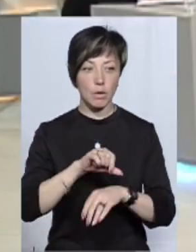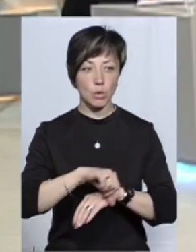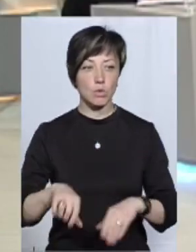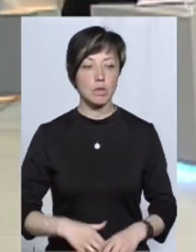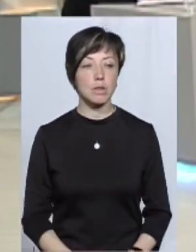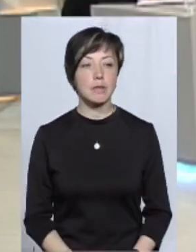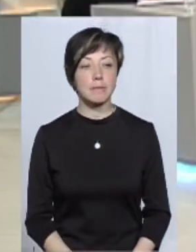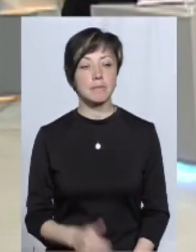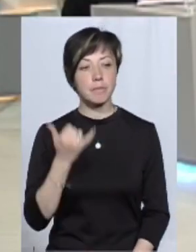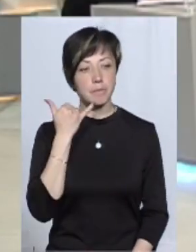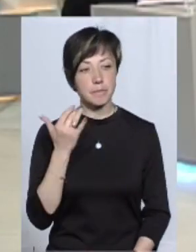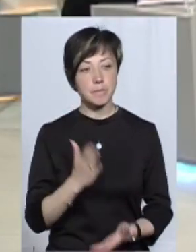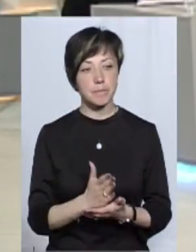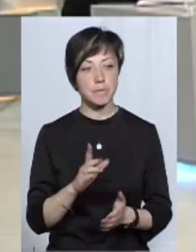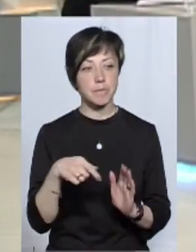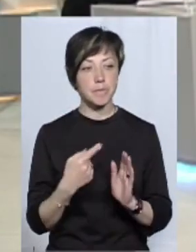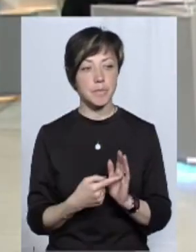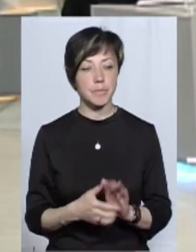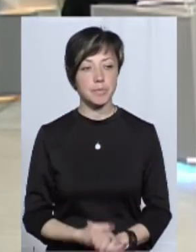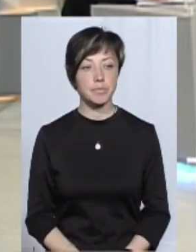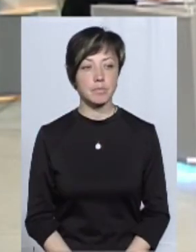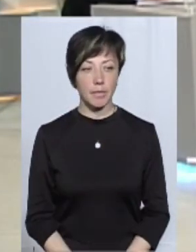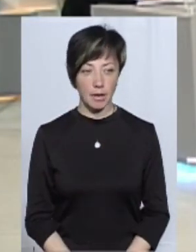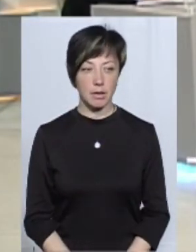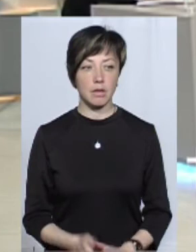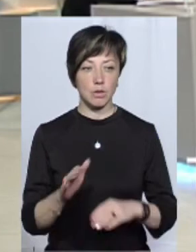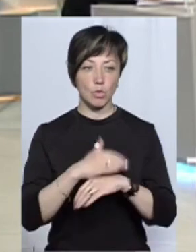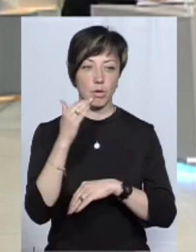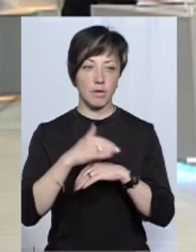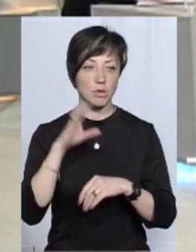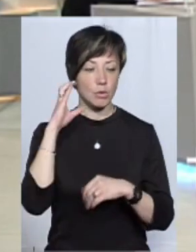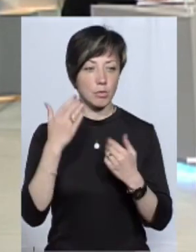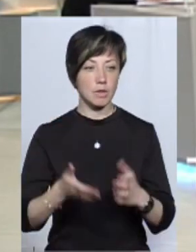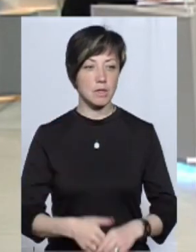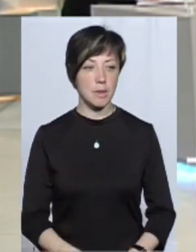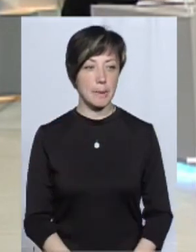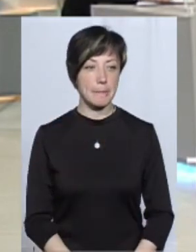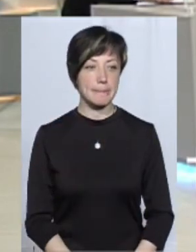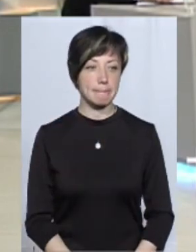Зрозуміло, дякую. Маємо ще телефонний дзвінок. Добрий вечір, слухаємо вас.